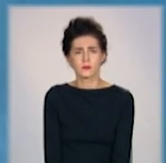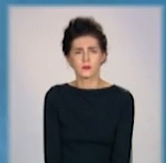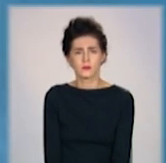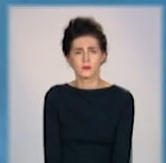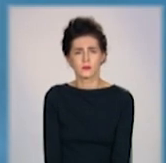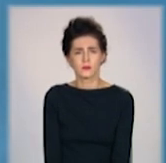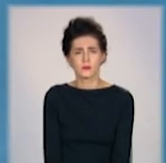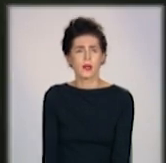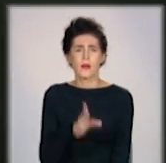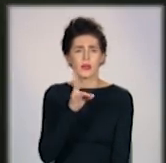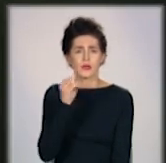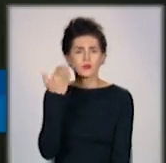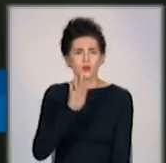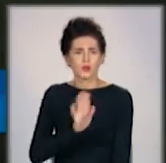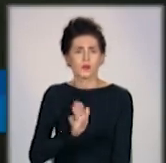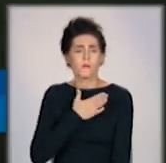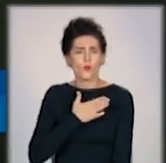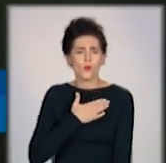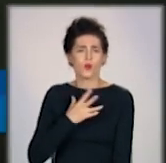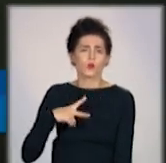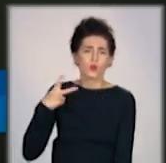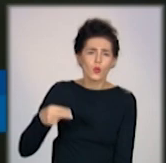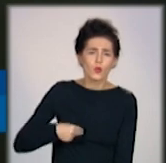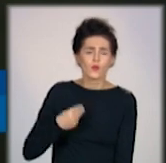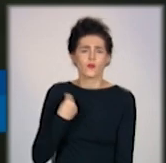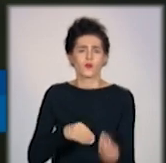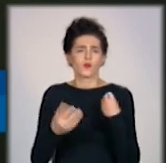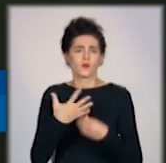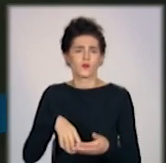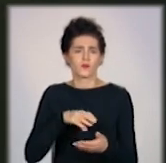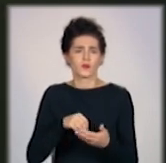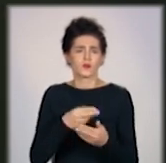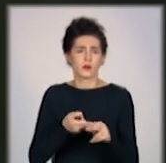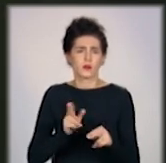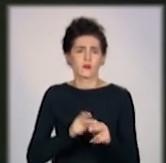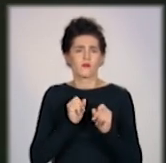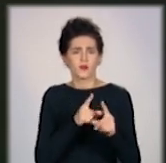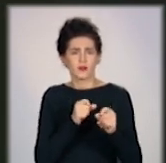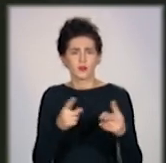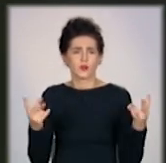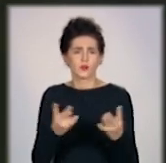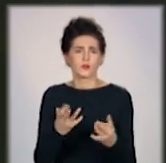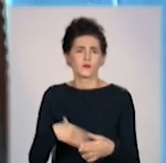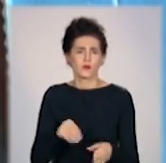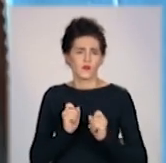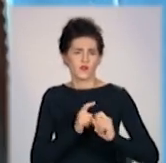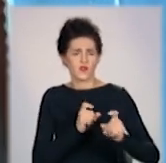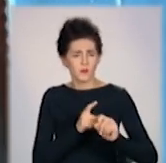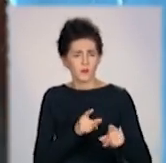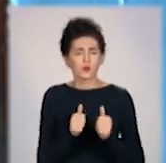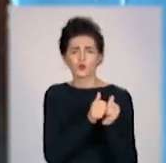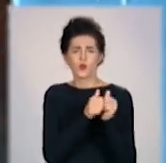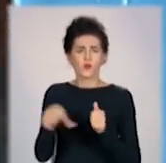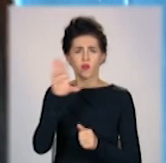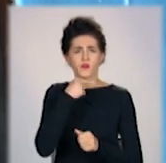ж. Мої, нічожі, мої дочери. І вони не речі, а так викидати, треба все виносити. Сусіди